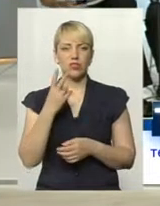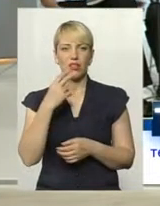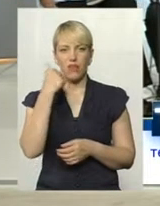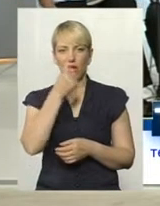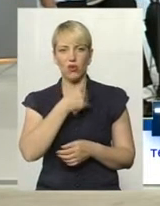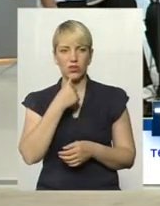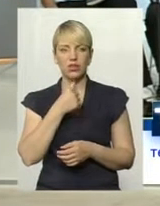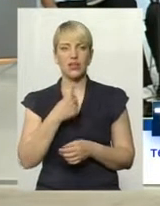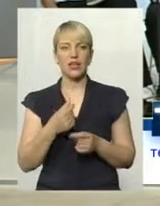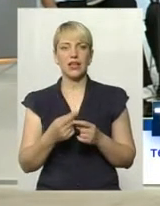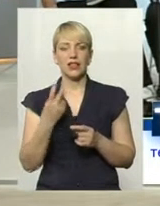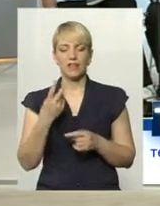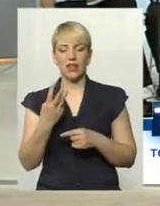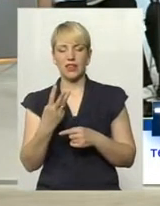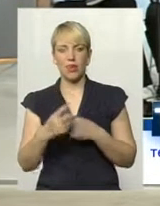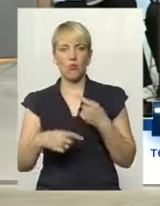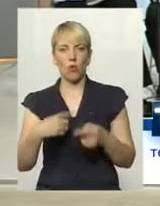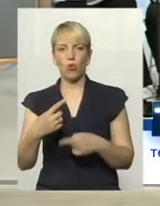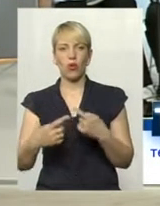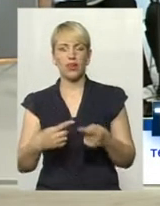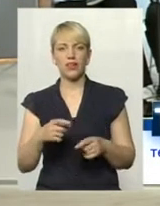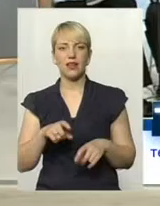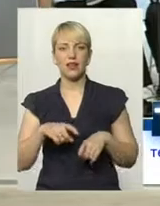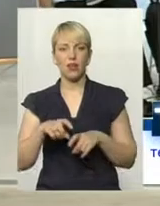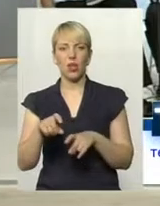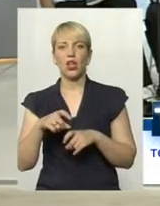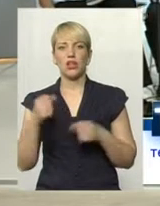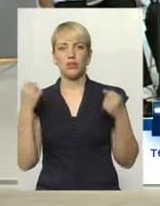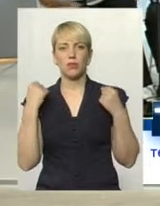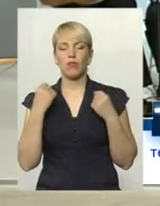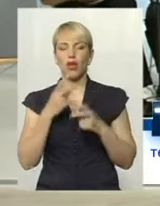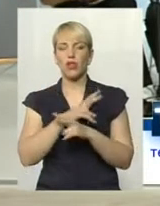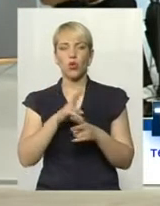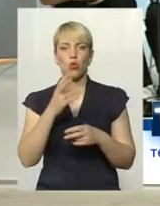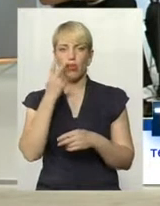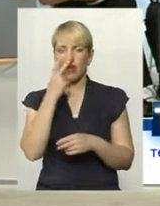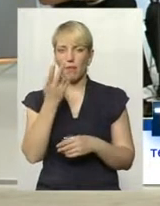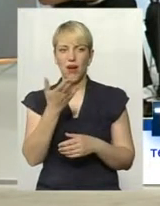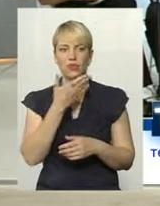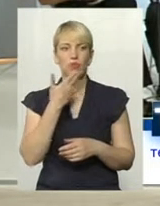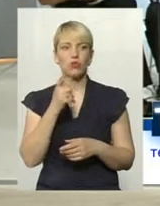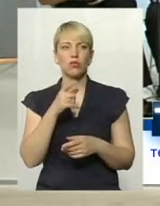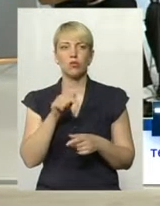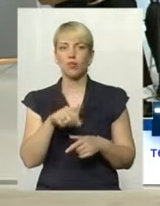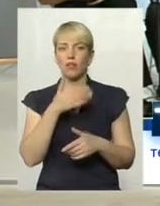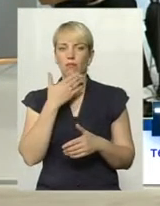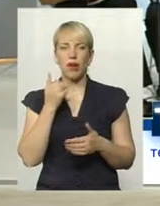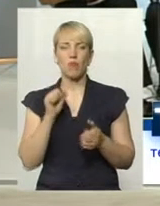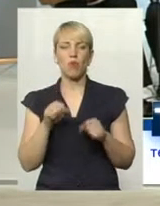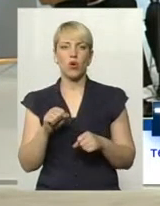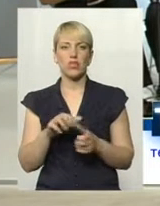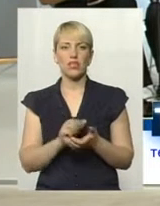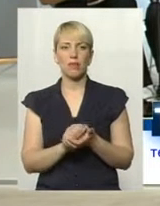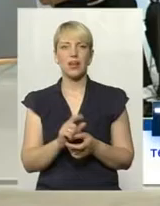-3 покоління легкоатлетів змінилося, а їх ніхто не бачив в нас. Вони тут не мали можливості займатися, І дехто з них